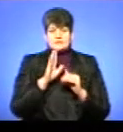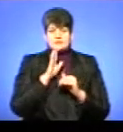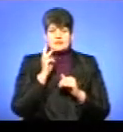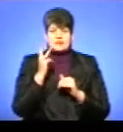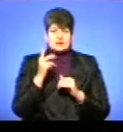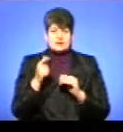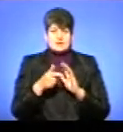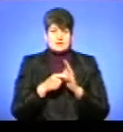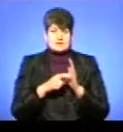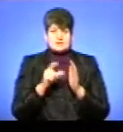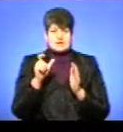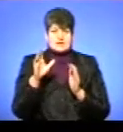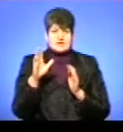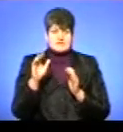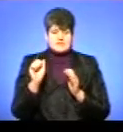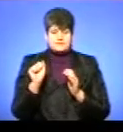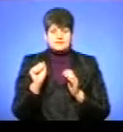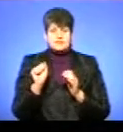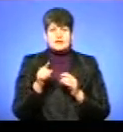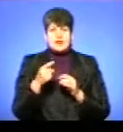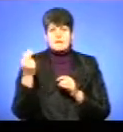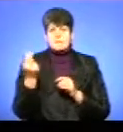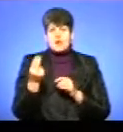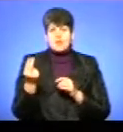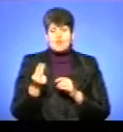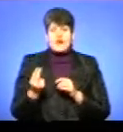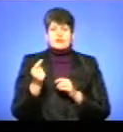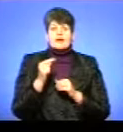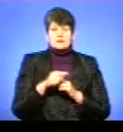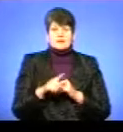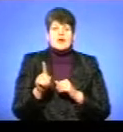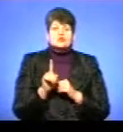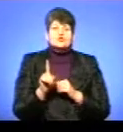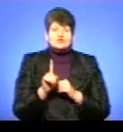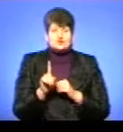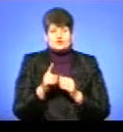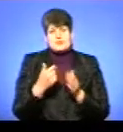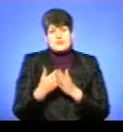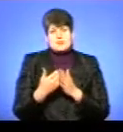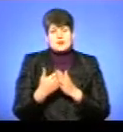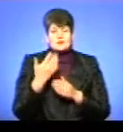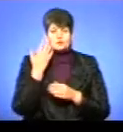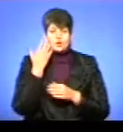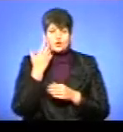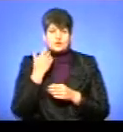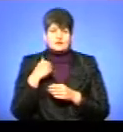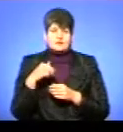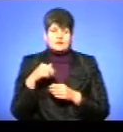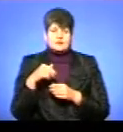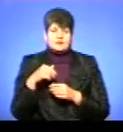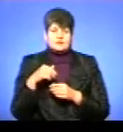Джурбій. Я малювала те, що, наприклад, коли ви гладите,